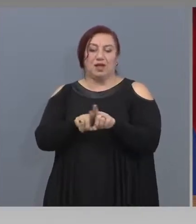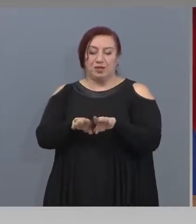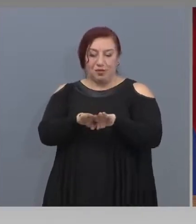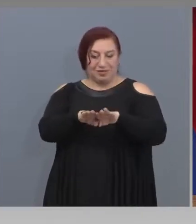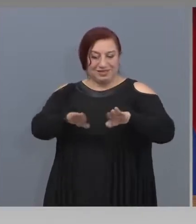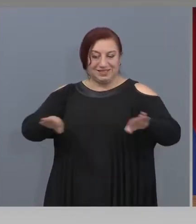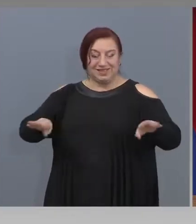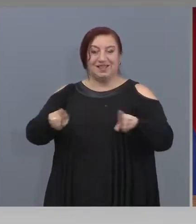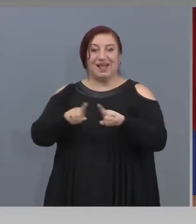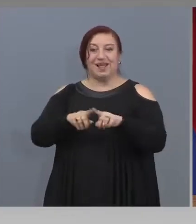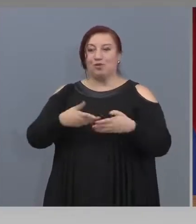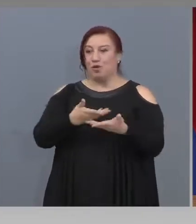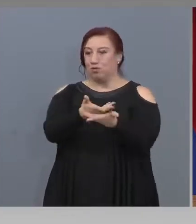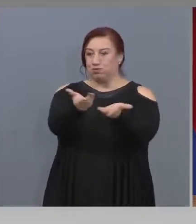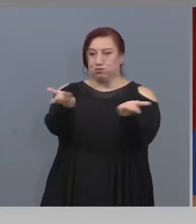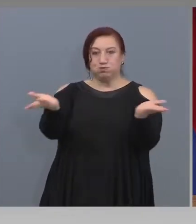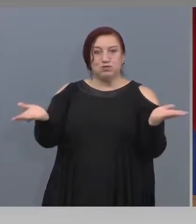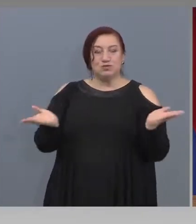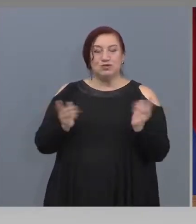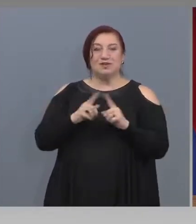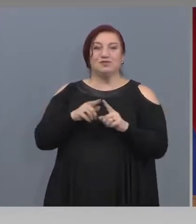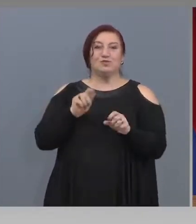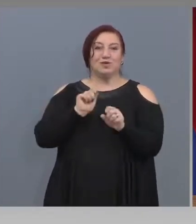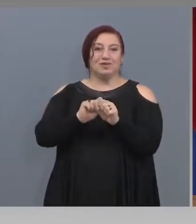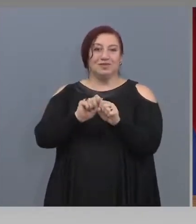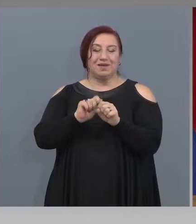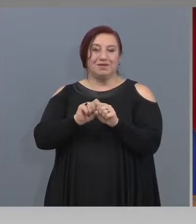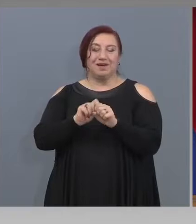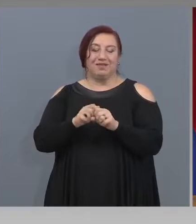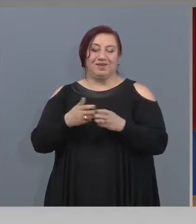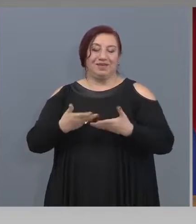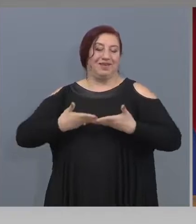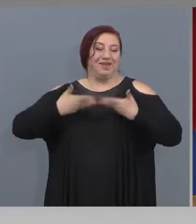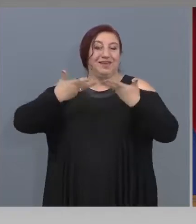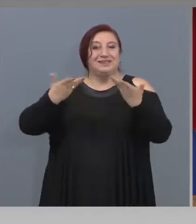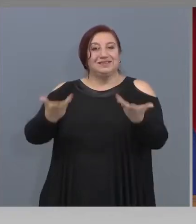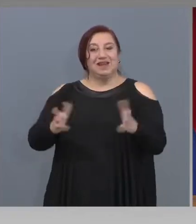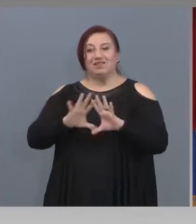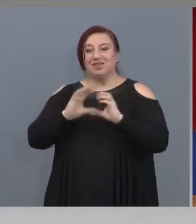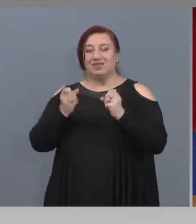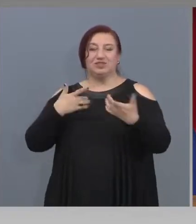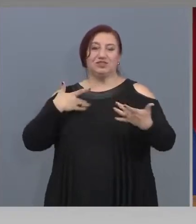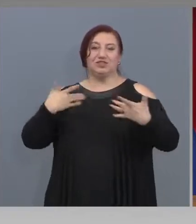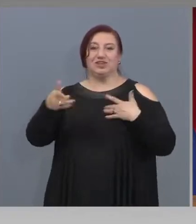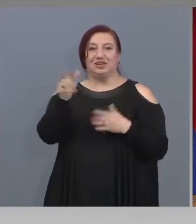пространства за създаване на и за изява на всички творци.